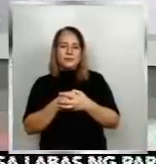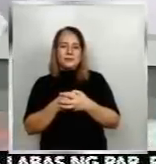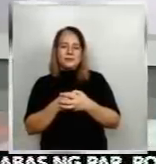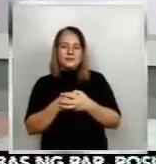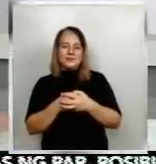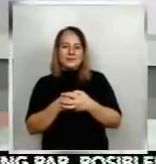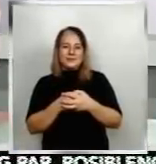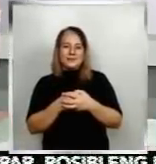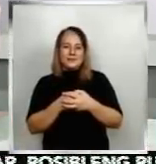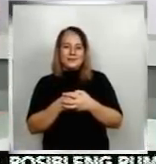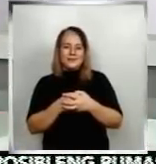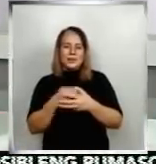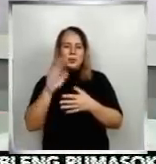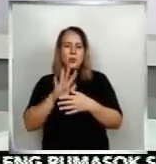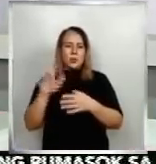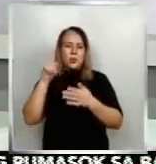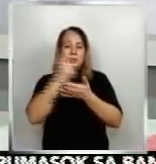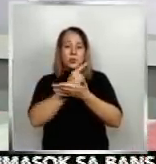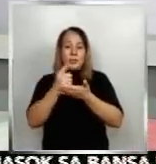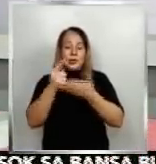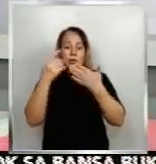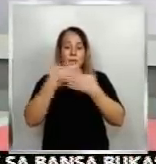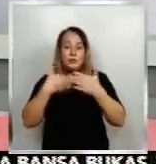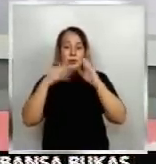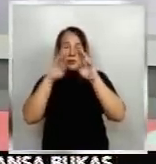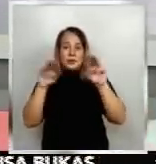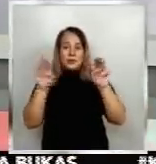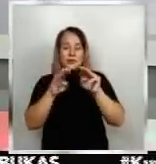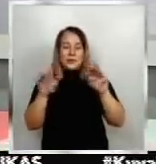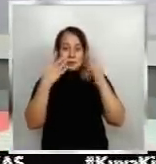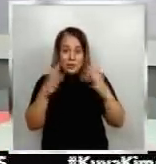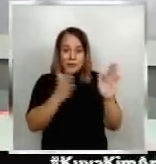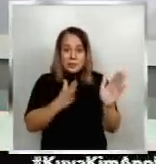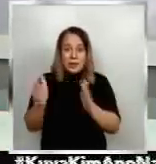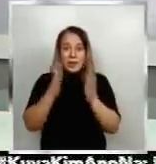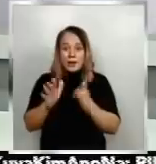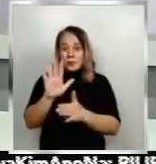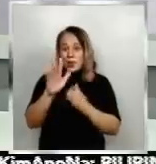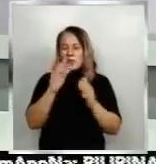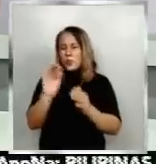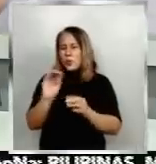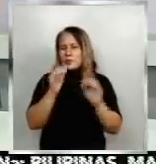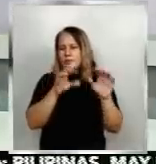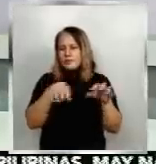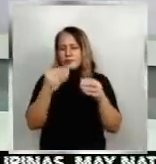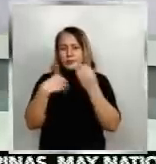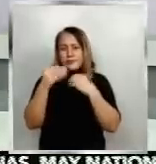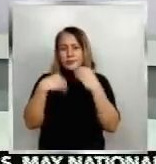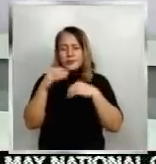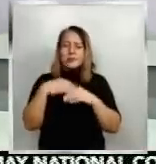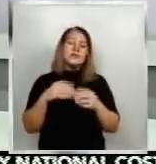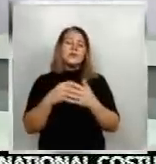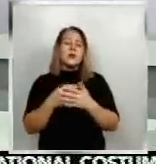Higit isang linggo bago magpasko, nakapagplano ka na ba ng mga ihahain mo sa Noche Buena. E kung wala